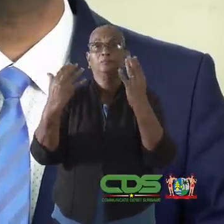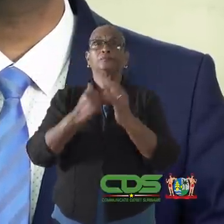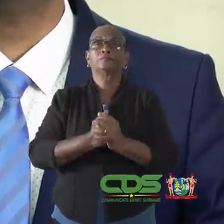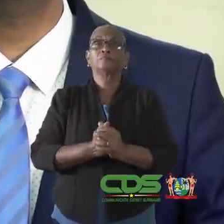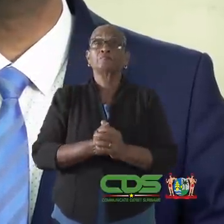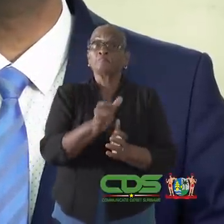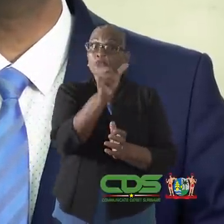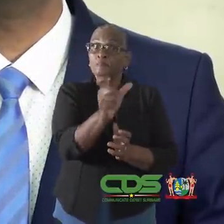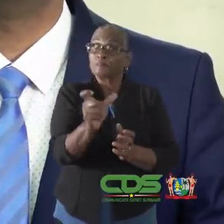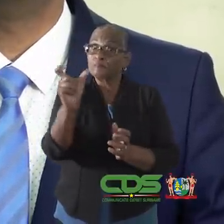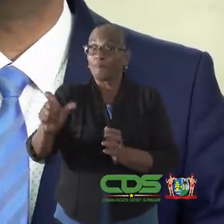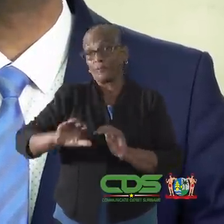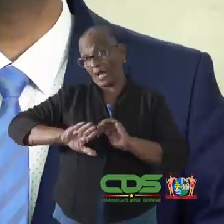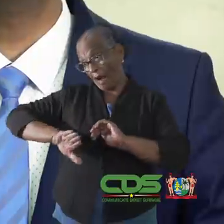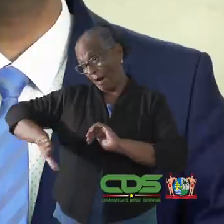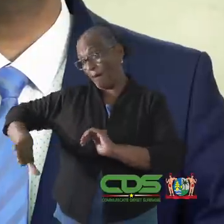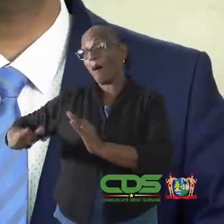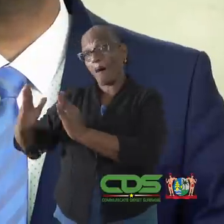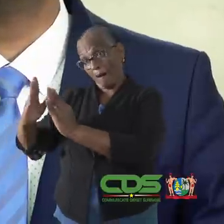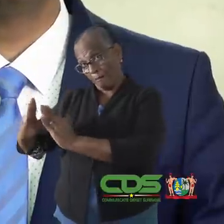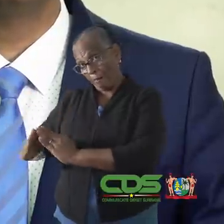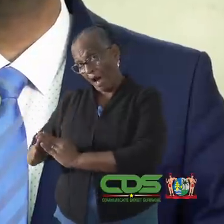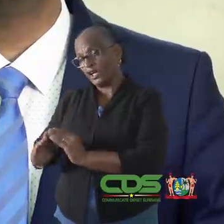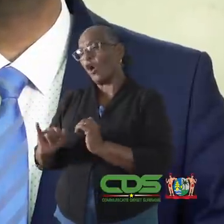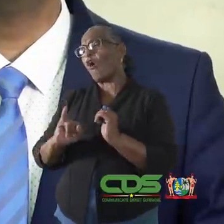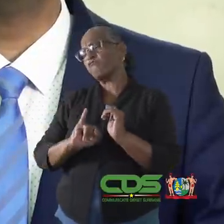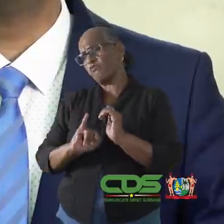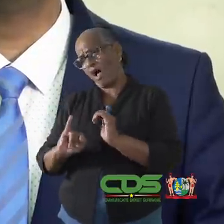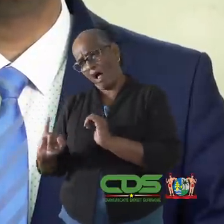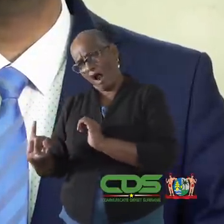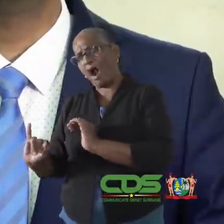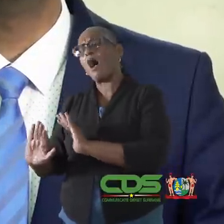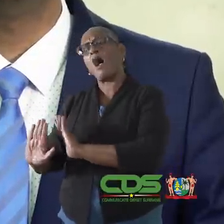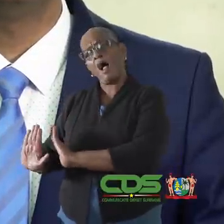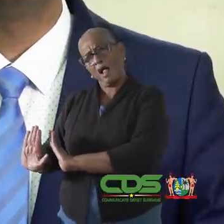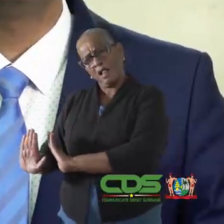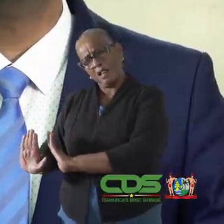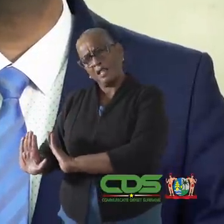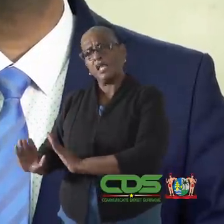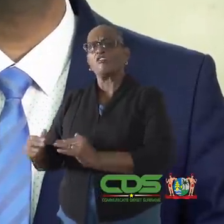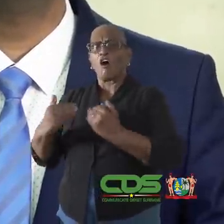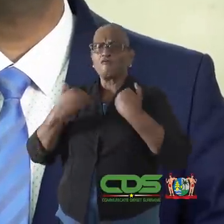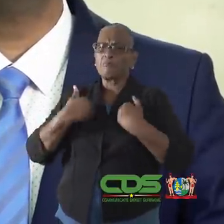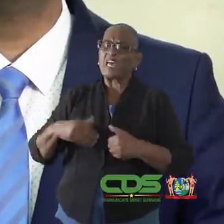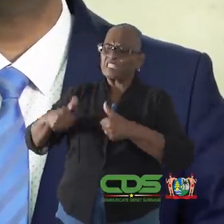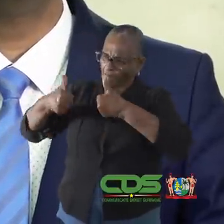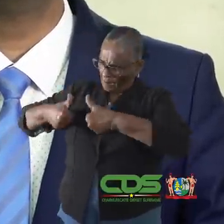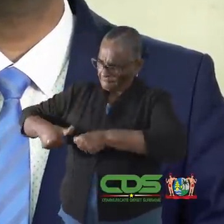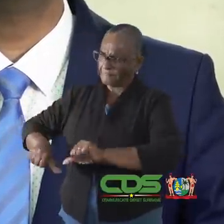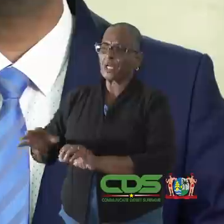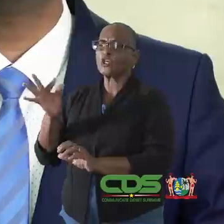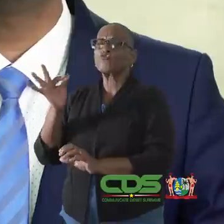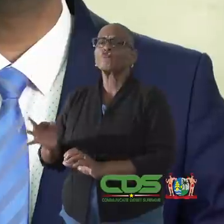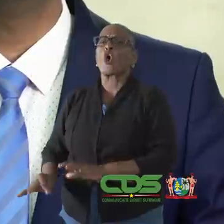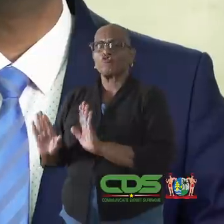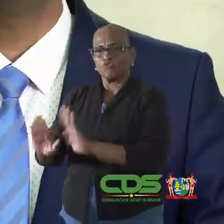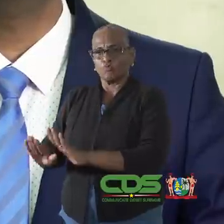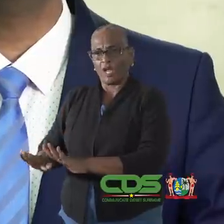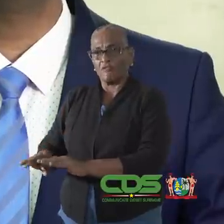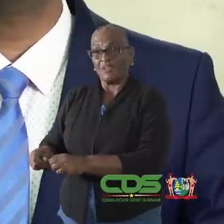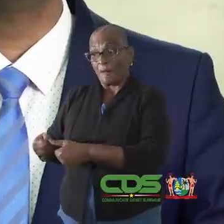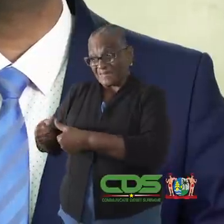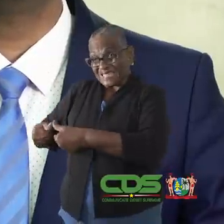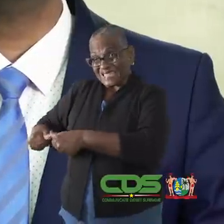Maatregel 10. Personen in quarantaine of isolatie, maar ook personen die verplicht thuisblijven,